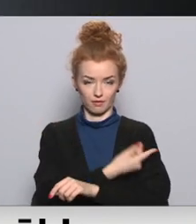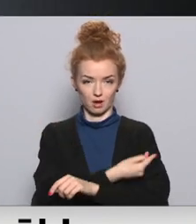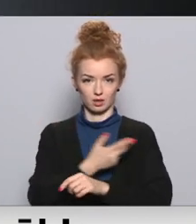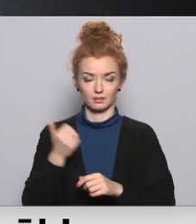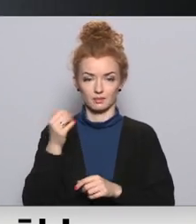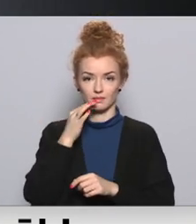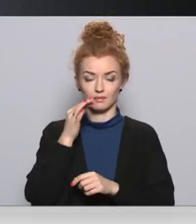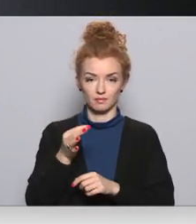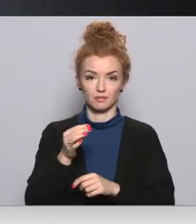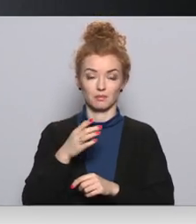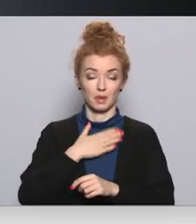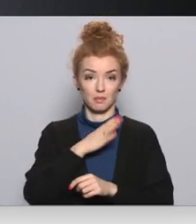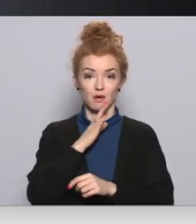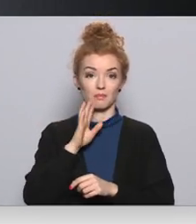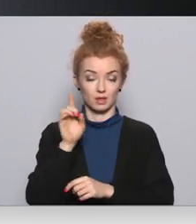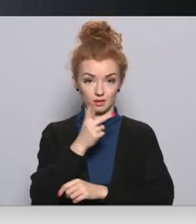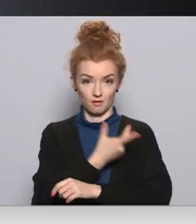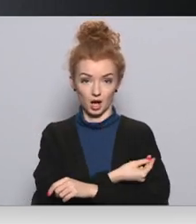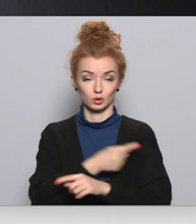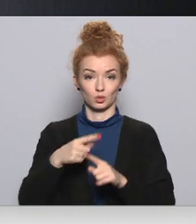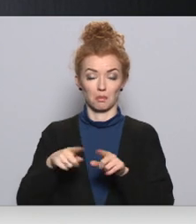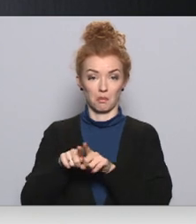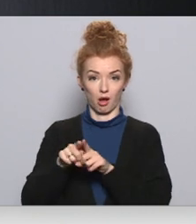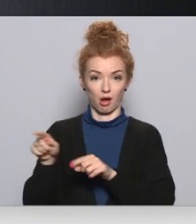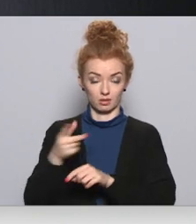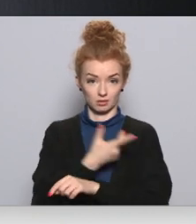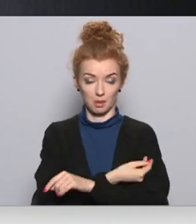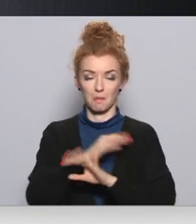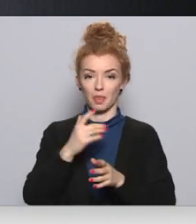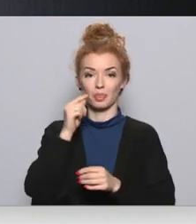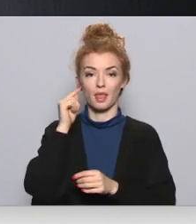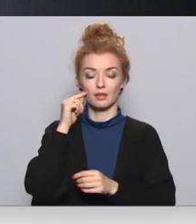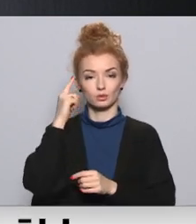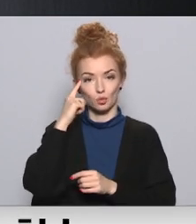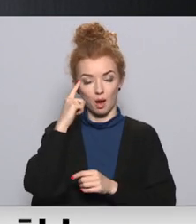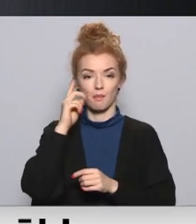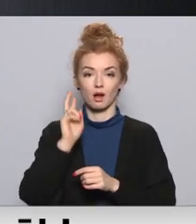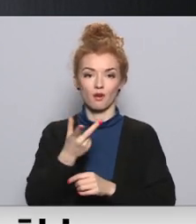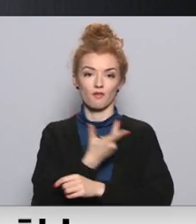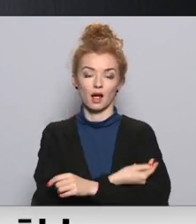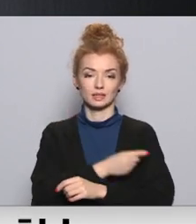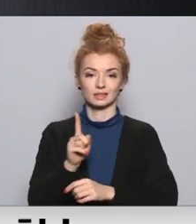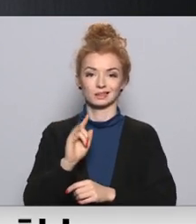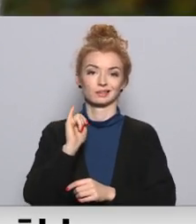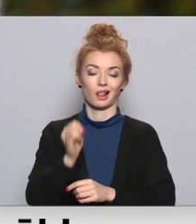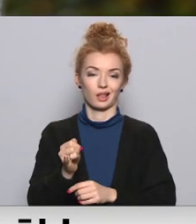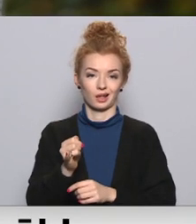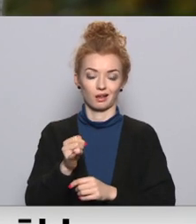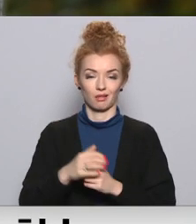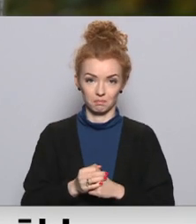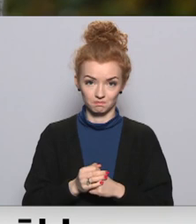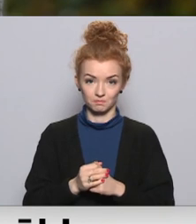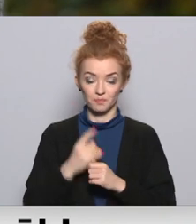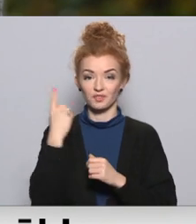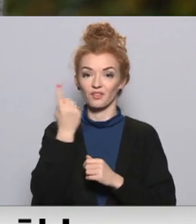vakcinējusies ir mamma un māsa. Man tētis domā, ka vakcīna ir slikta vai veselībai. Šobrīd